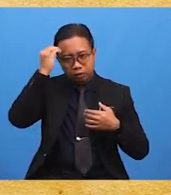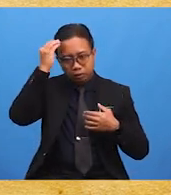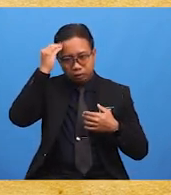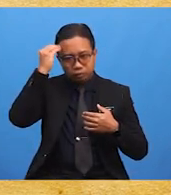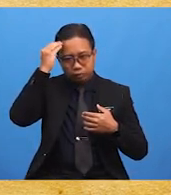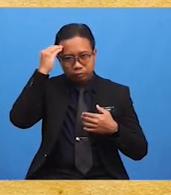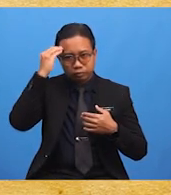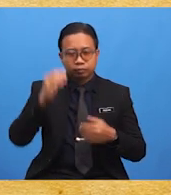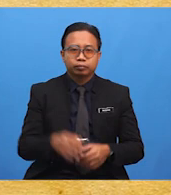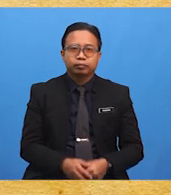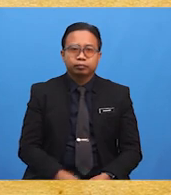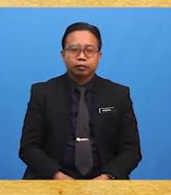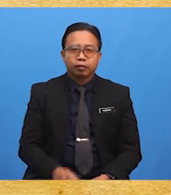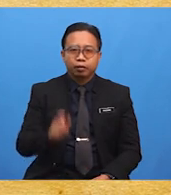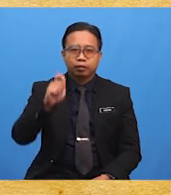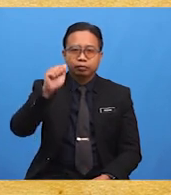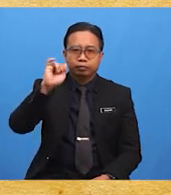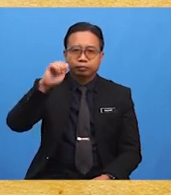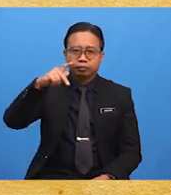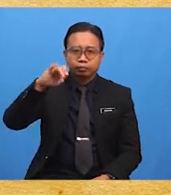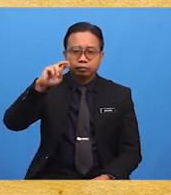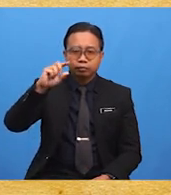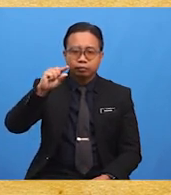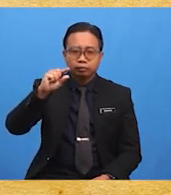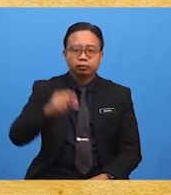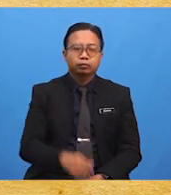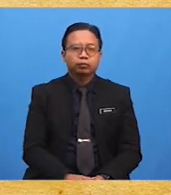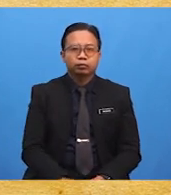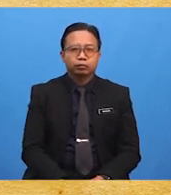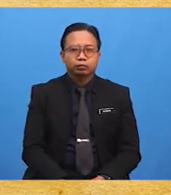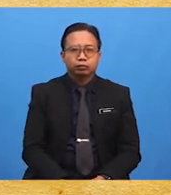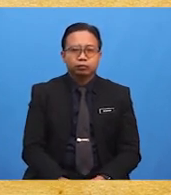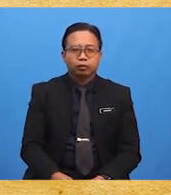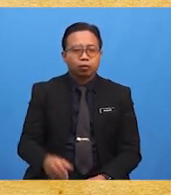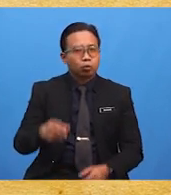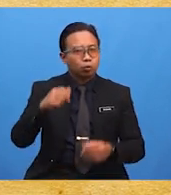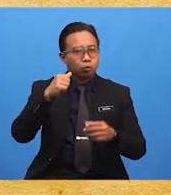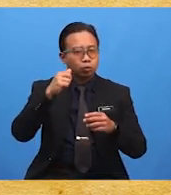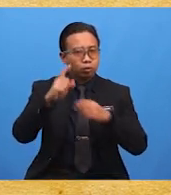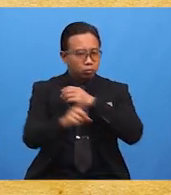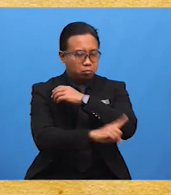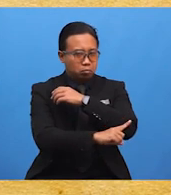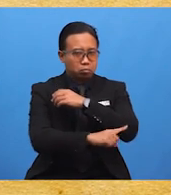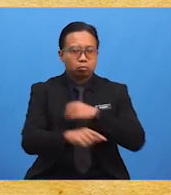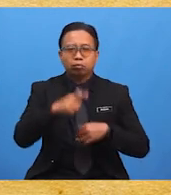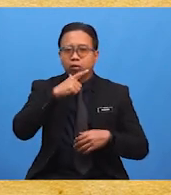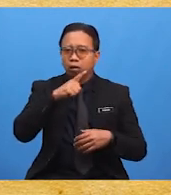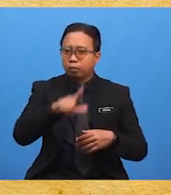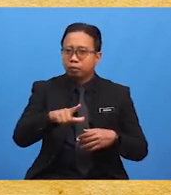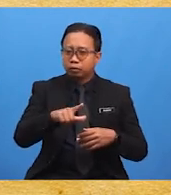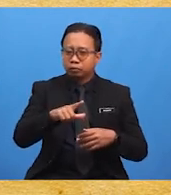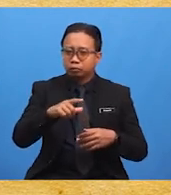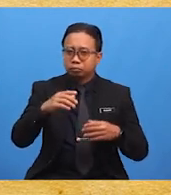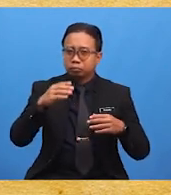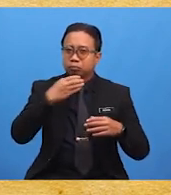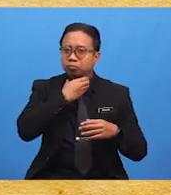penjara Taiping dijadikan pusat penahanan banduan hukuman lama bagi negeri Perak, Pahang,